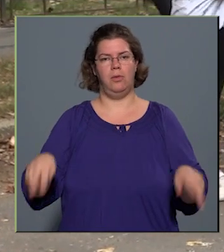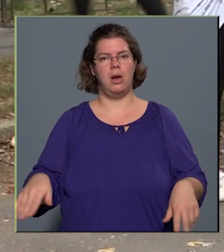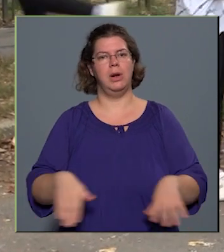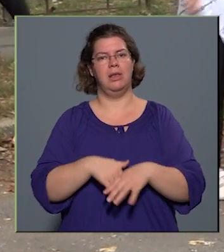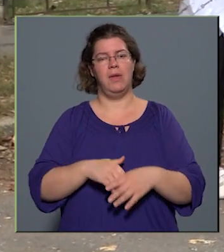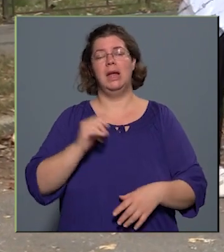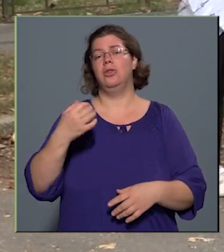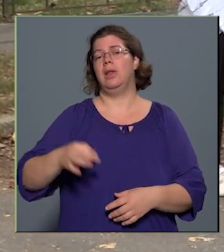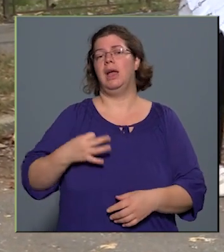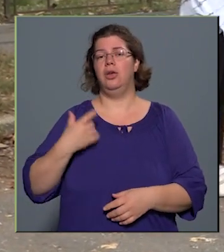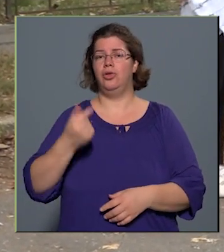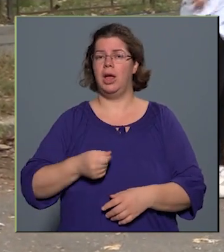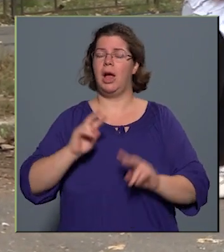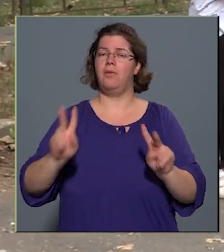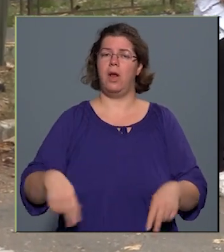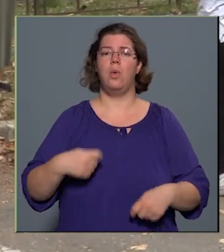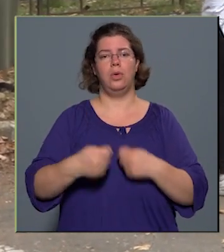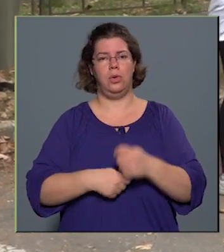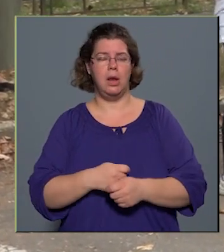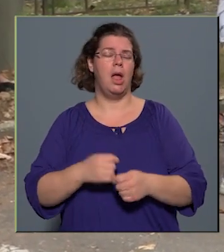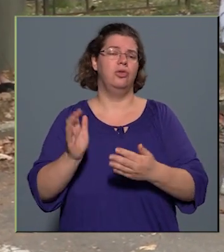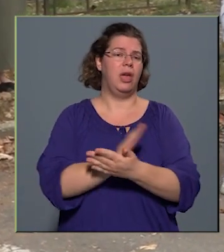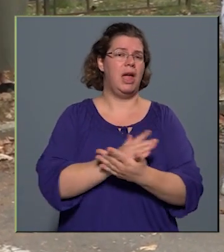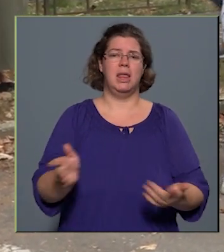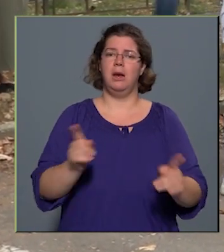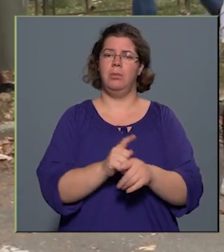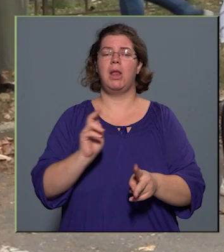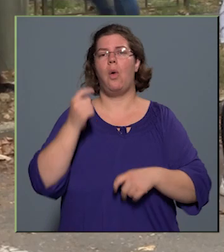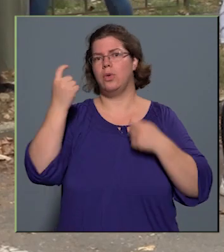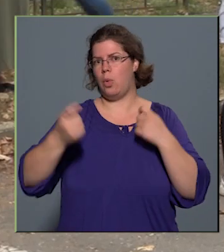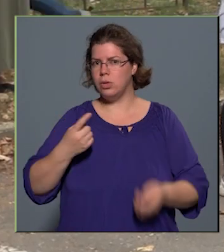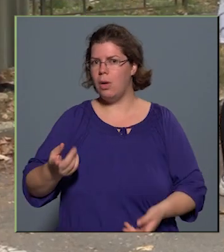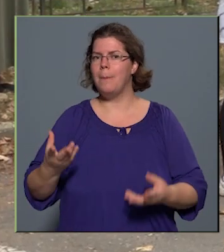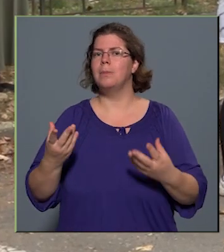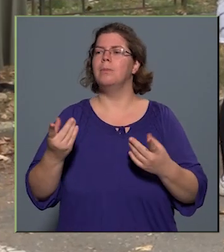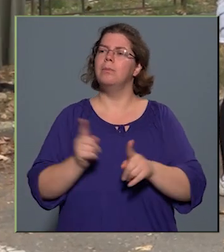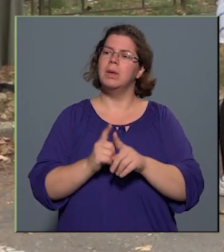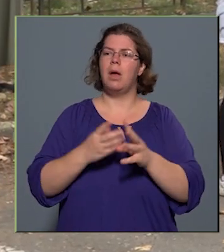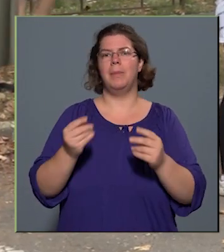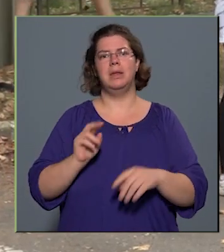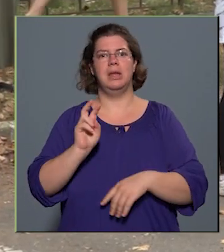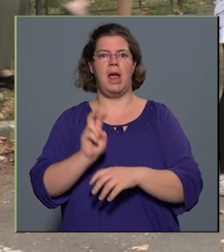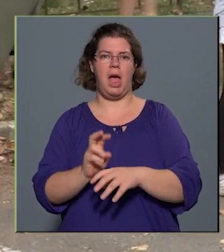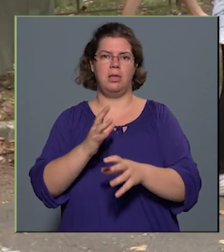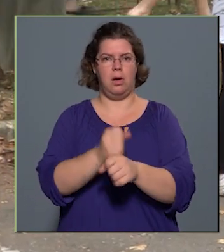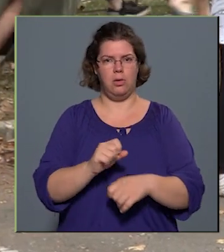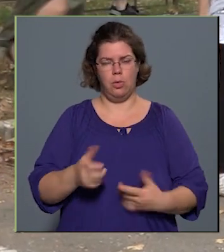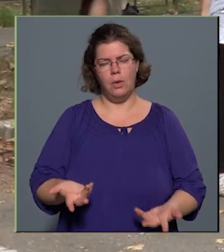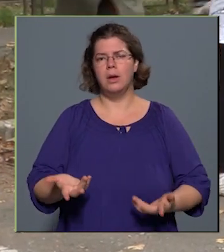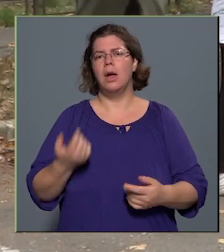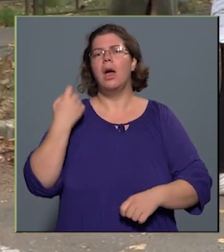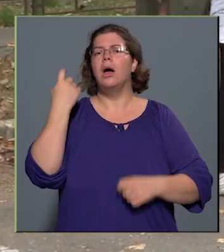egészséggel való törődés, az tulajdonképpen sokkal egyszerűbb, mint ahogy azt gondoljuk, mint amennyire tartunk tőle. Én azt gondolom, hogy az egész